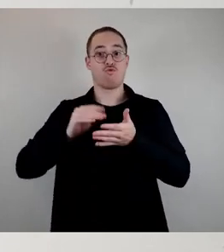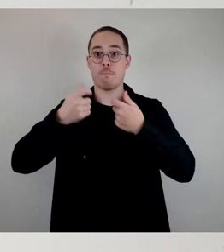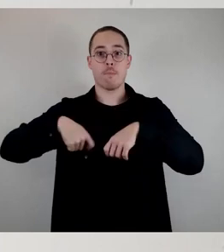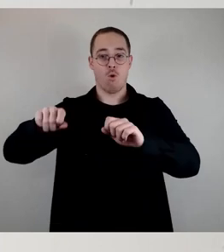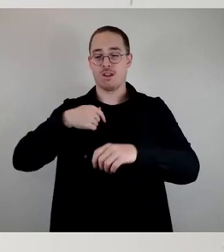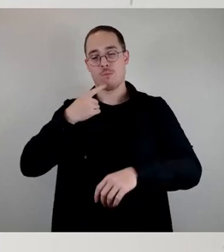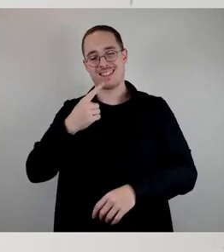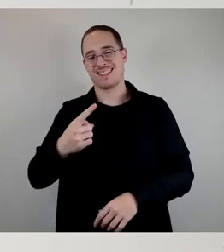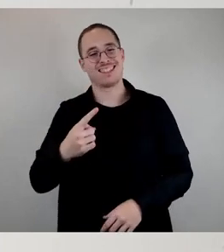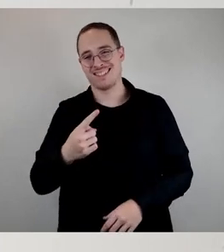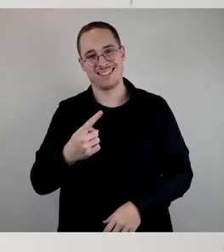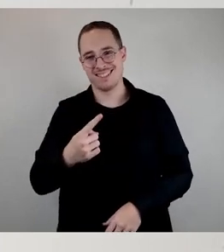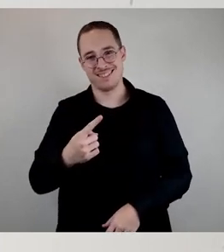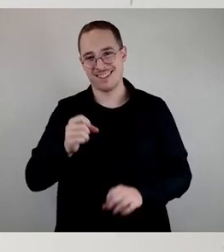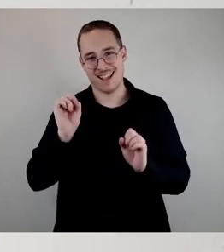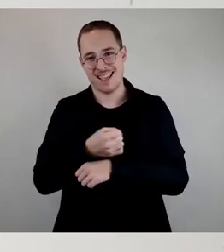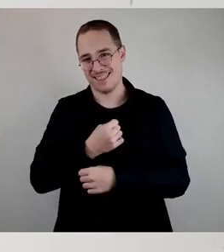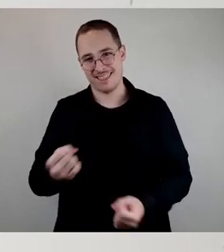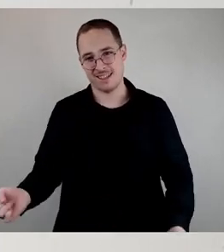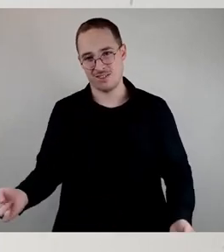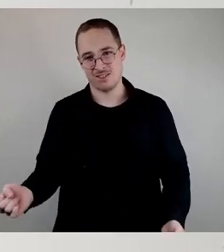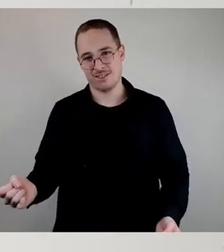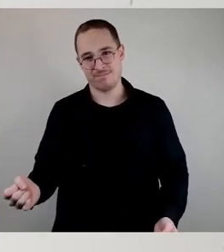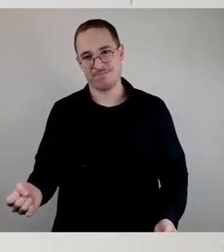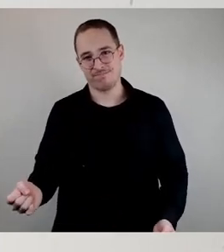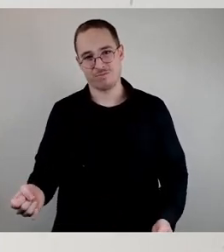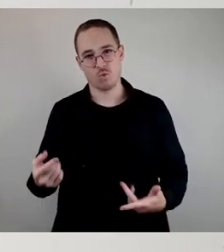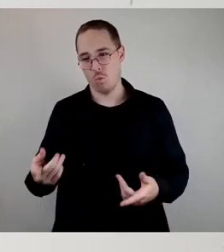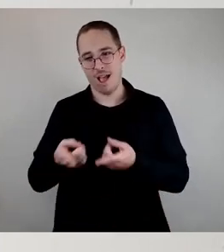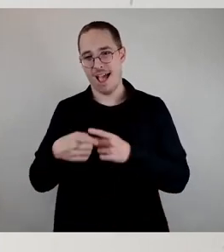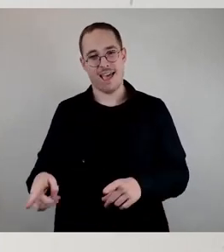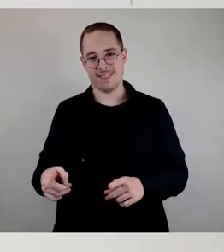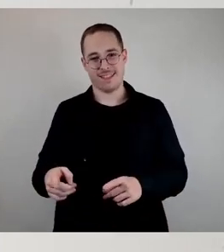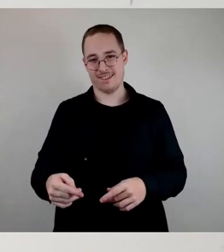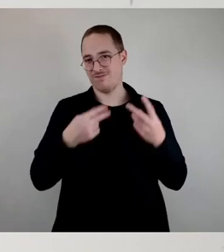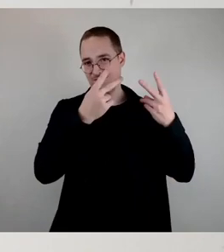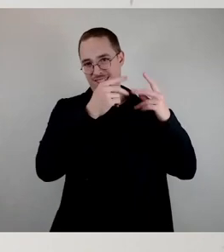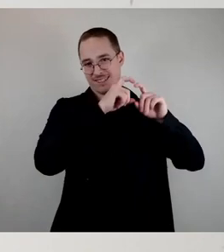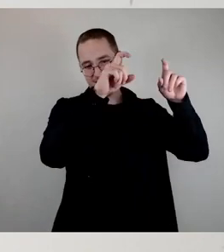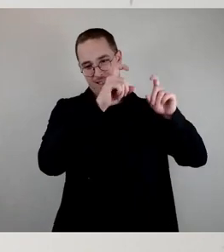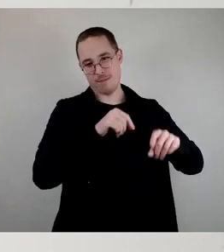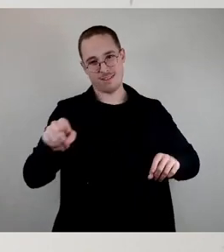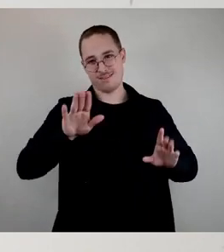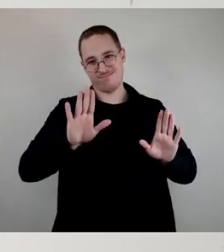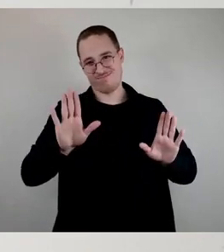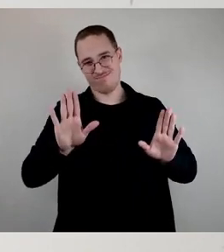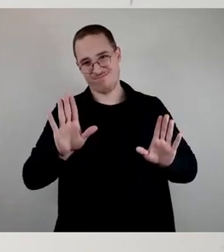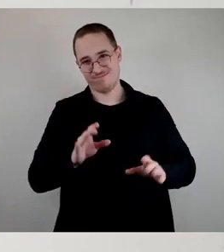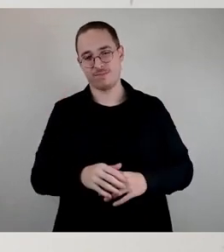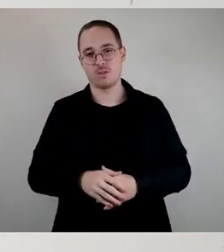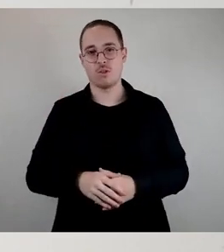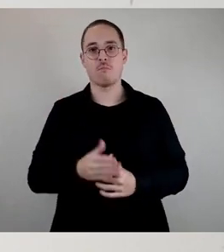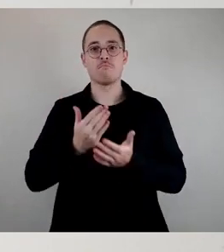andere Prioritäten derzeit gesetzt. Deswegen ist zentral, wurde auch gerade gesagt, das Projekt mit Ottendorfer Griller, wo wir derzeit wirklich